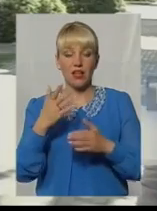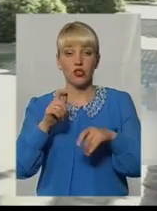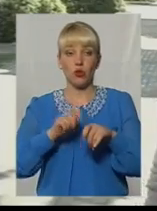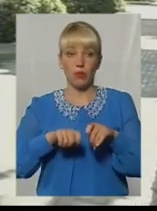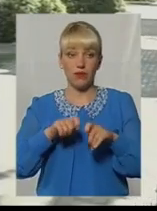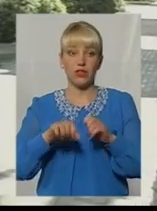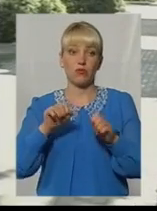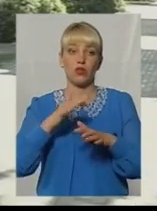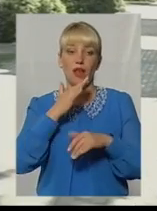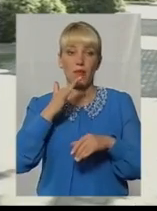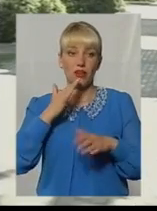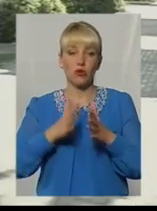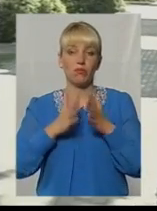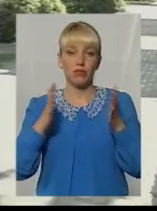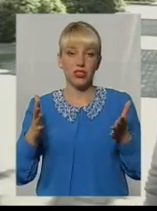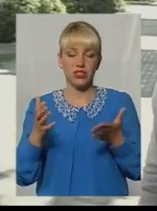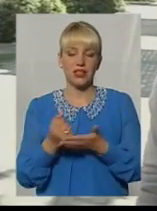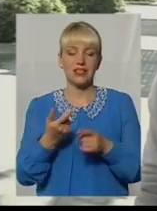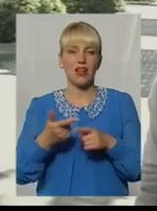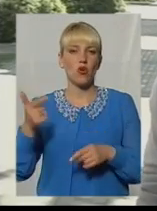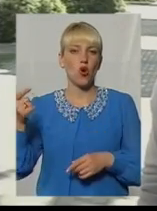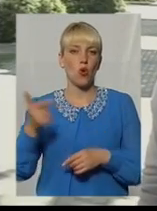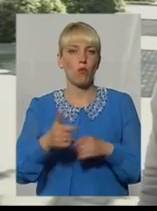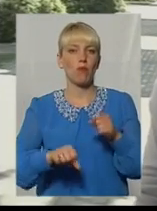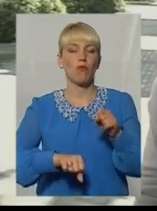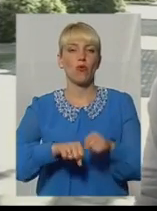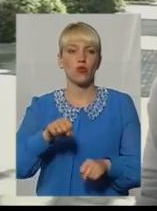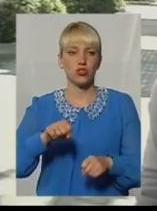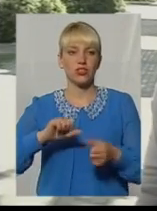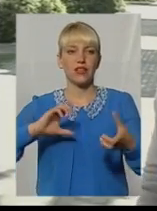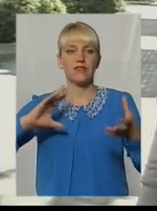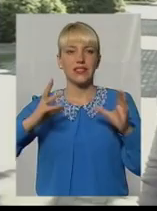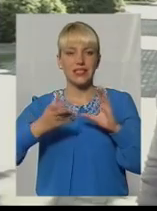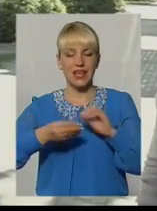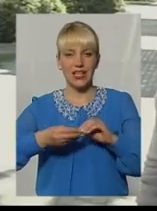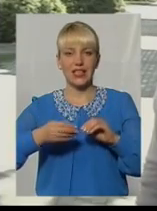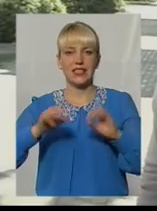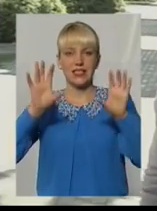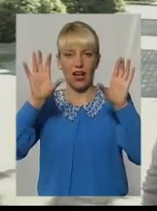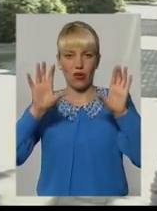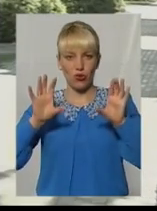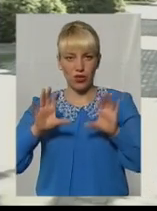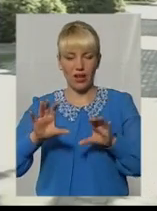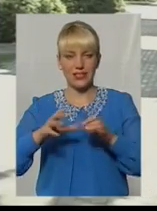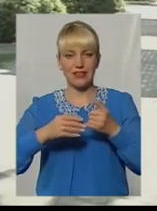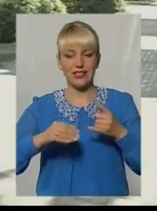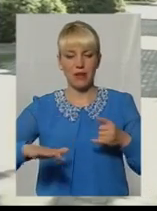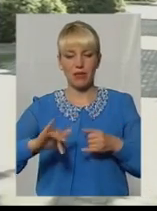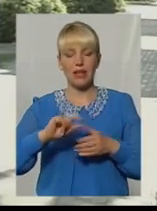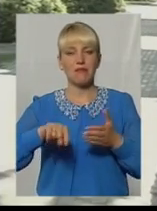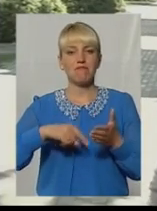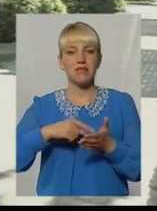набагато більше. Це грубе порушення, взагалі, земельного законодавства і містобудівного.